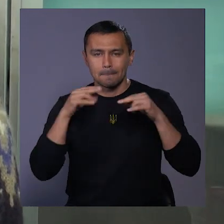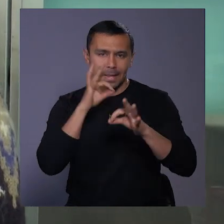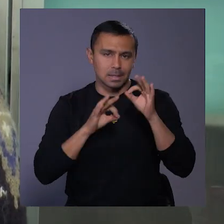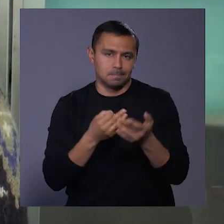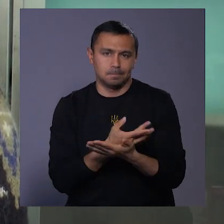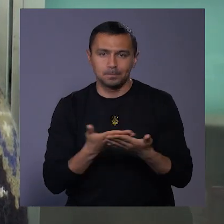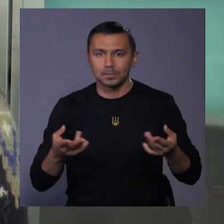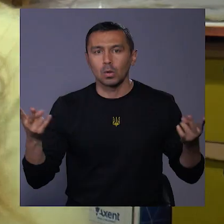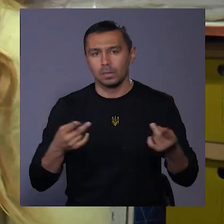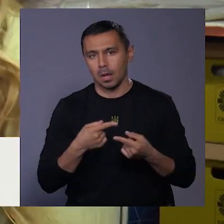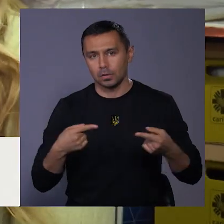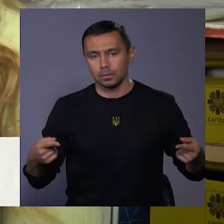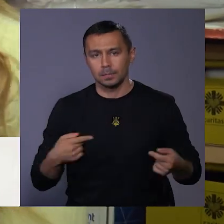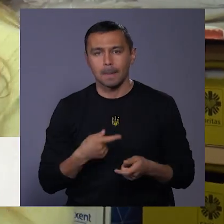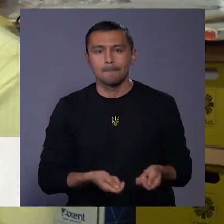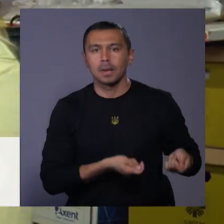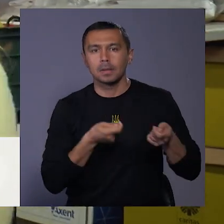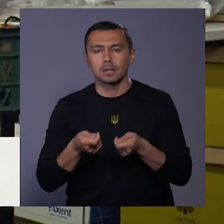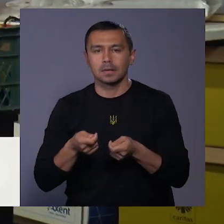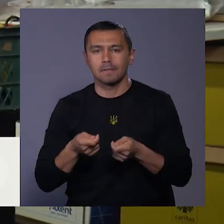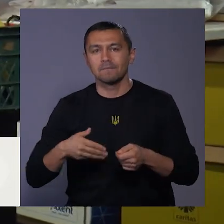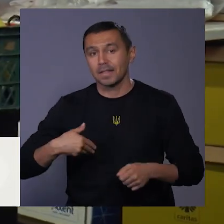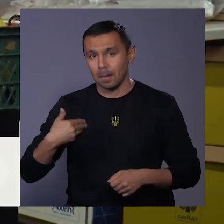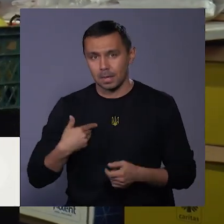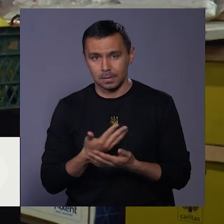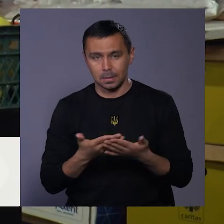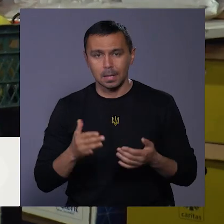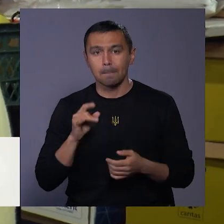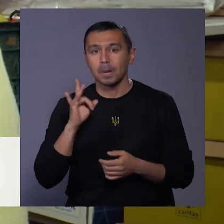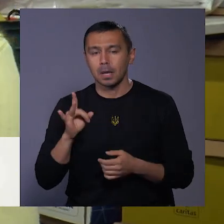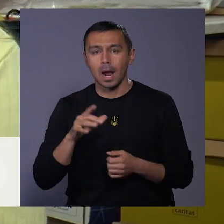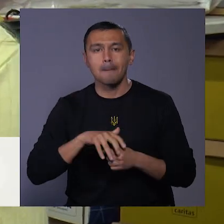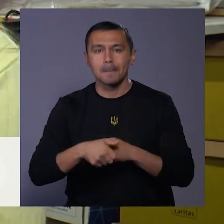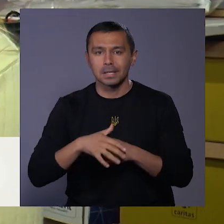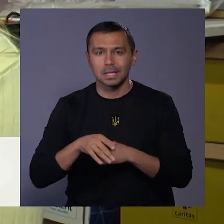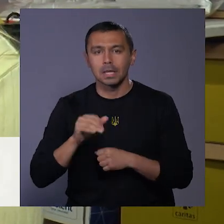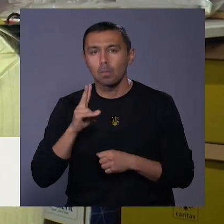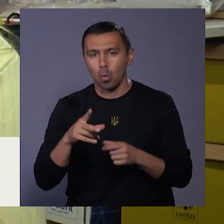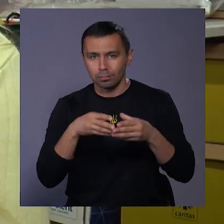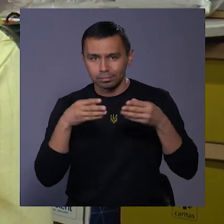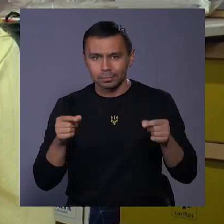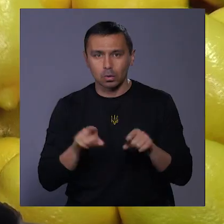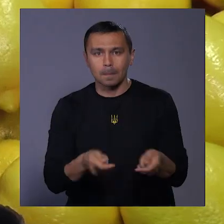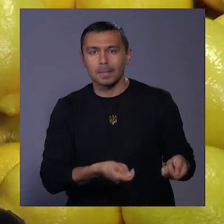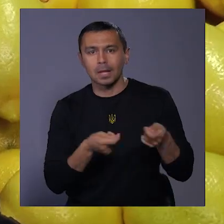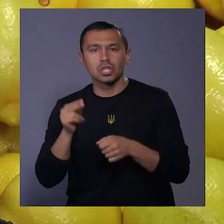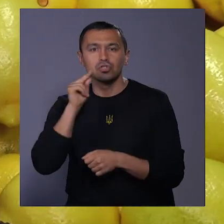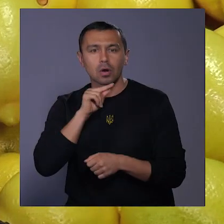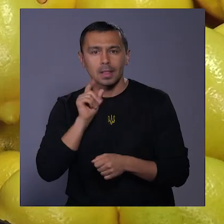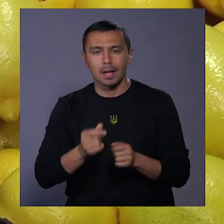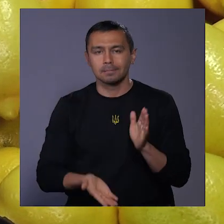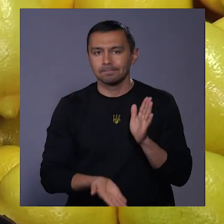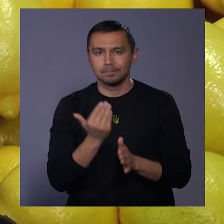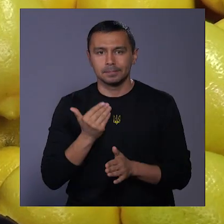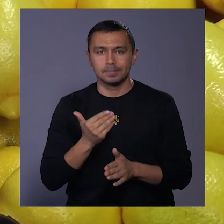інші необхідні речі. Я принесла вітамінні засоби, такі як імбир, апельсин, лимони, також принесла чаї. Для зняття